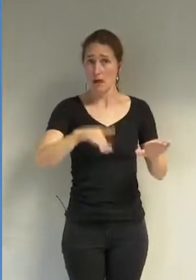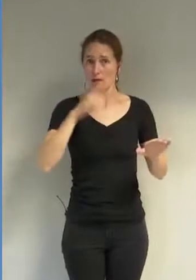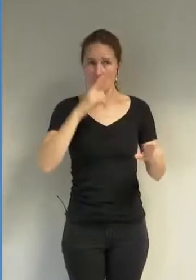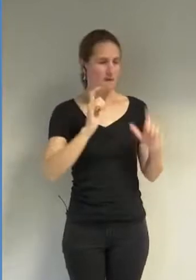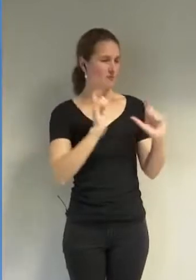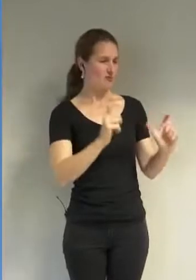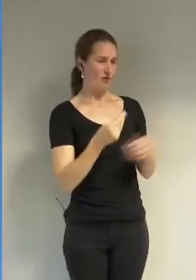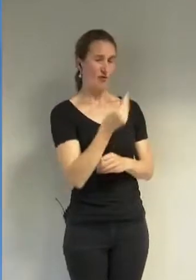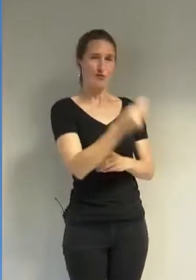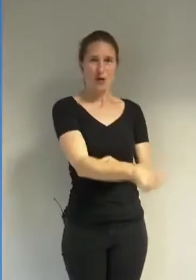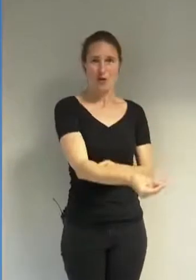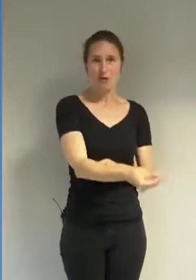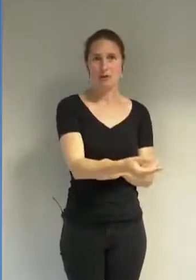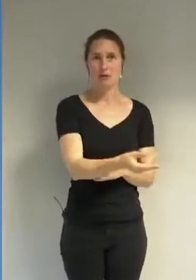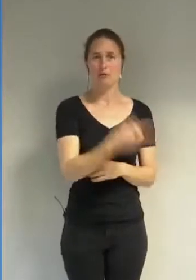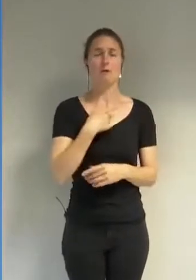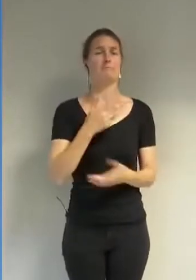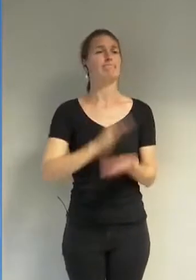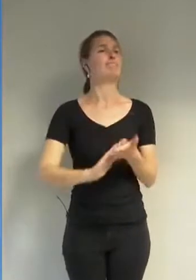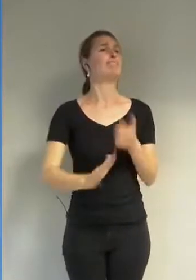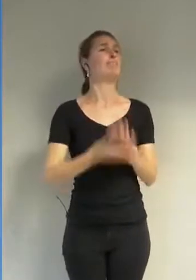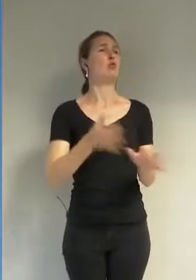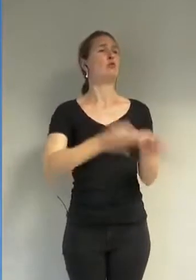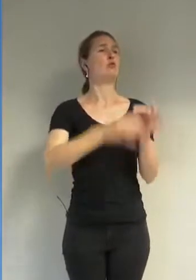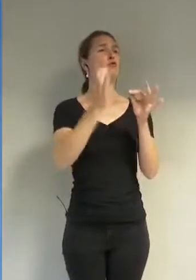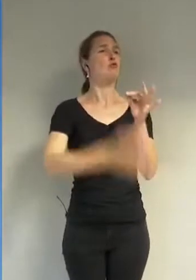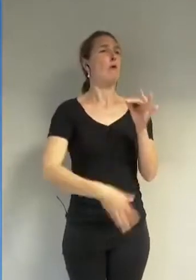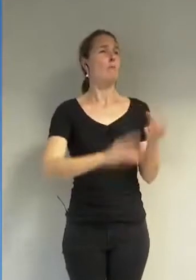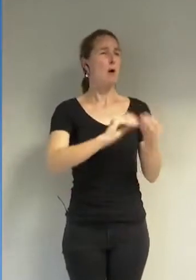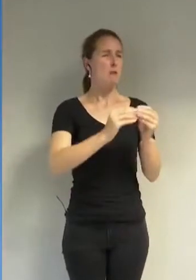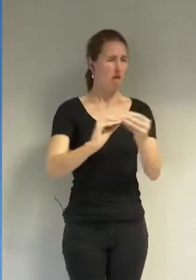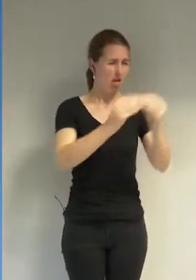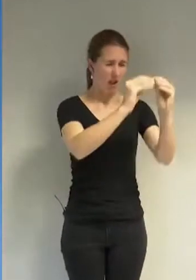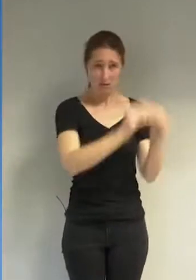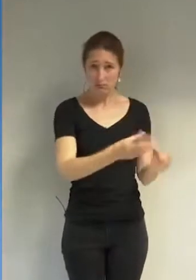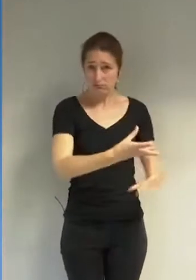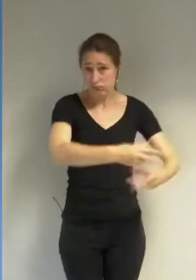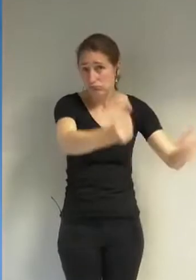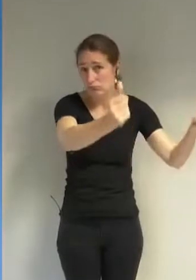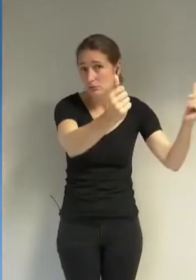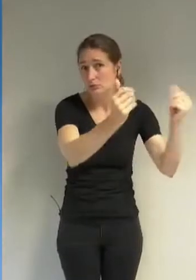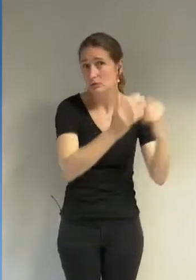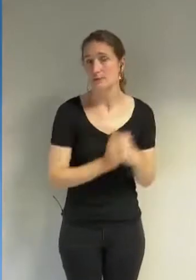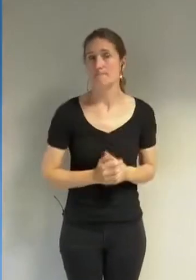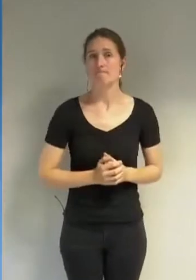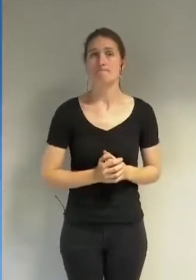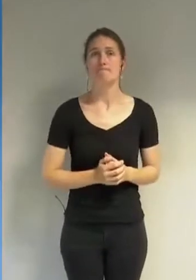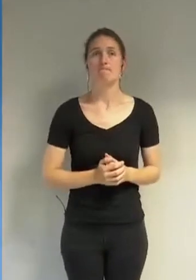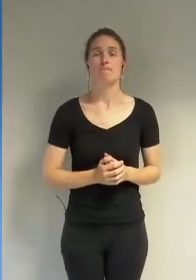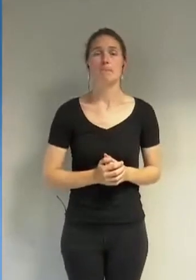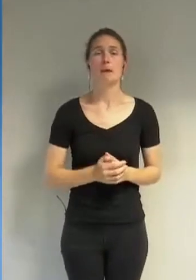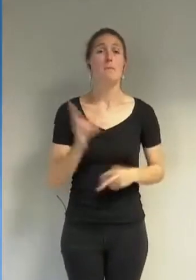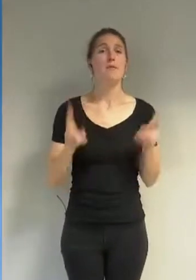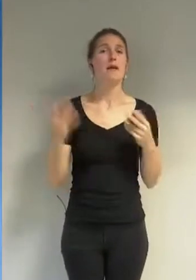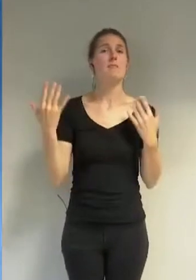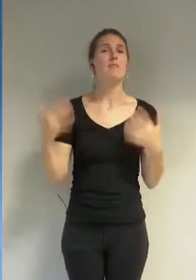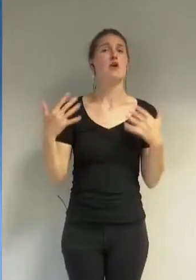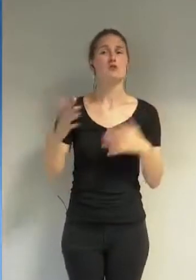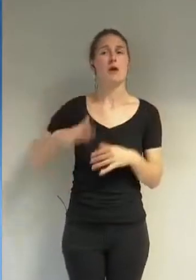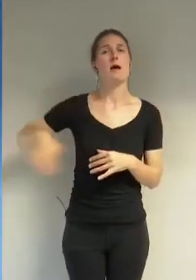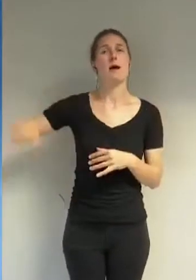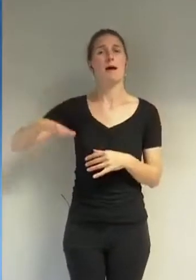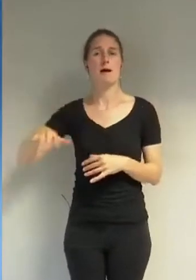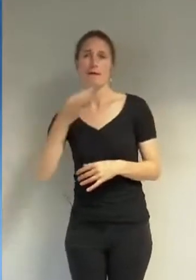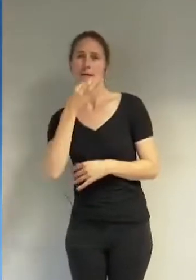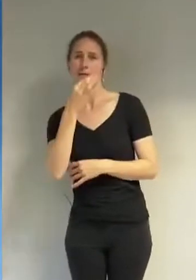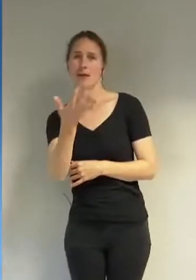c'était le sujet qui solutionnerait toutes leurs difficultés. Si certains vous l'ont dit, M. le maire, c'est que nous n'écoutons